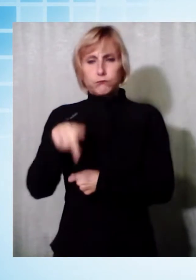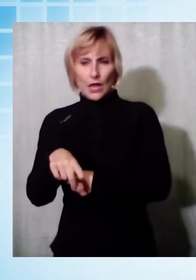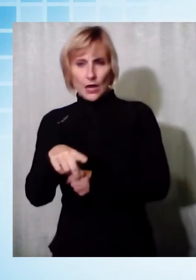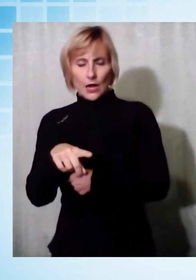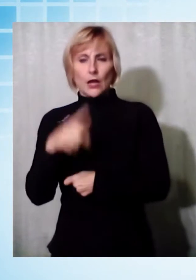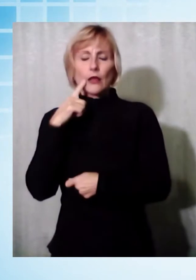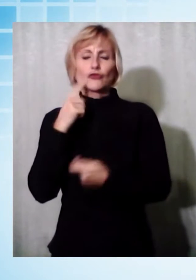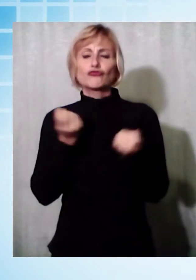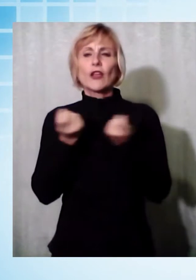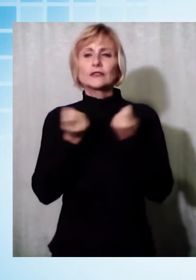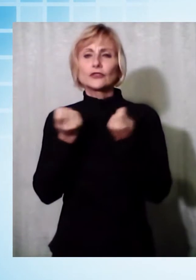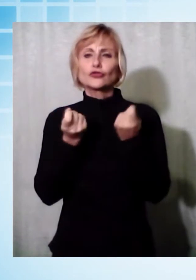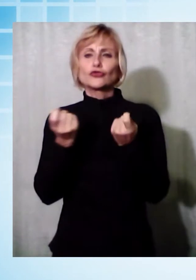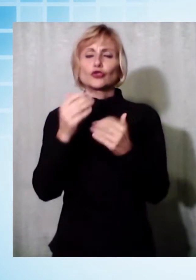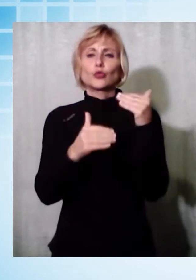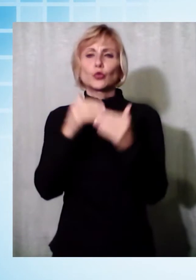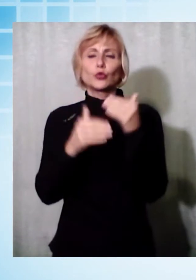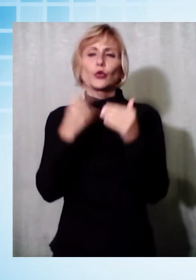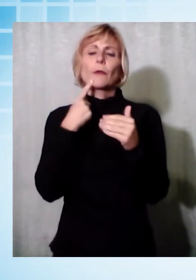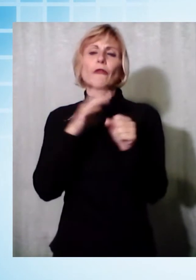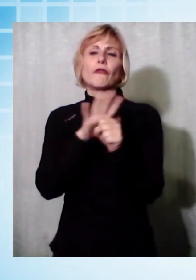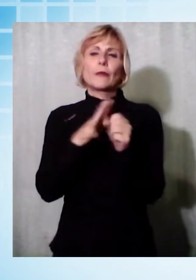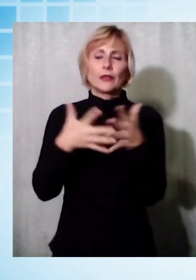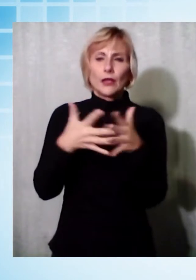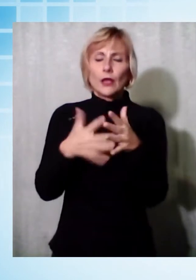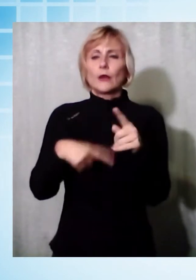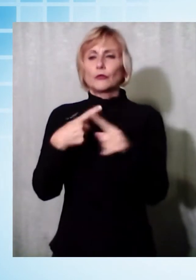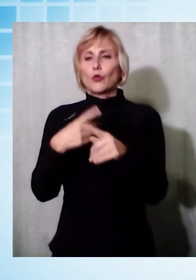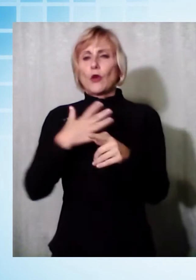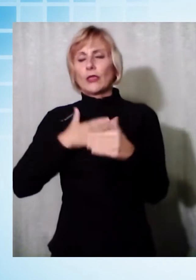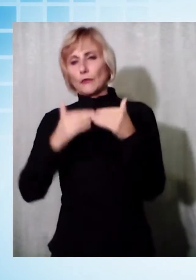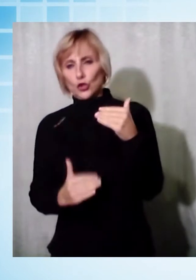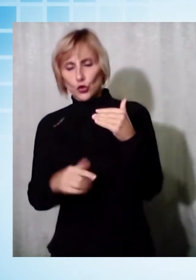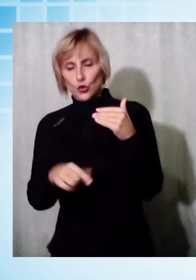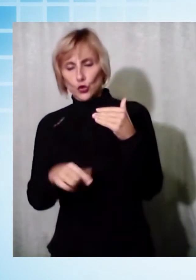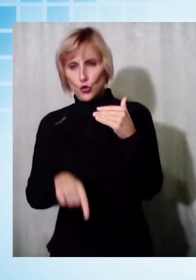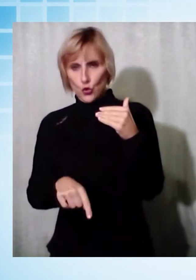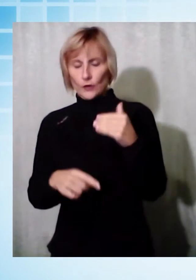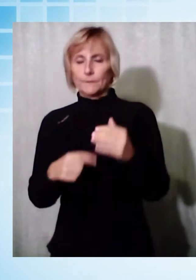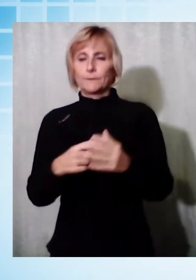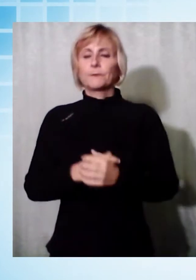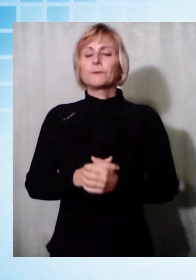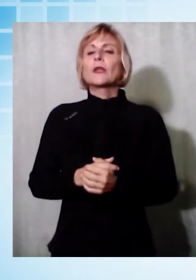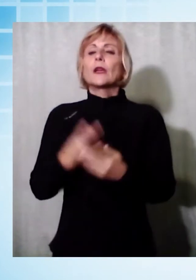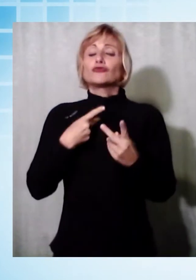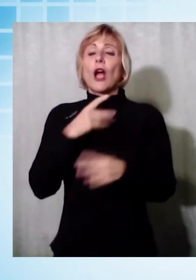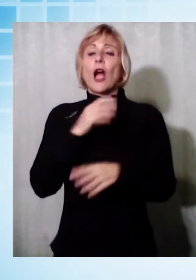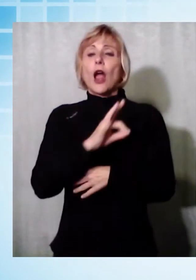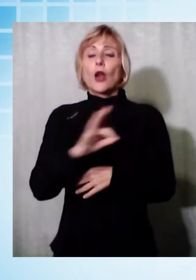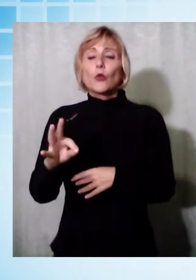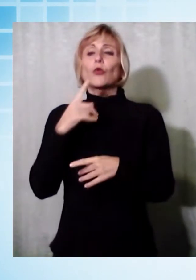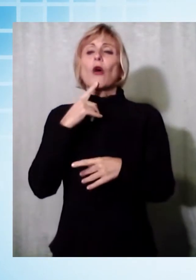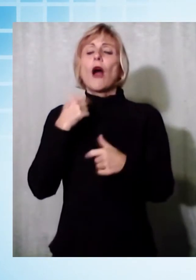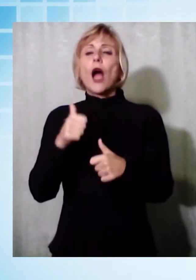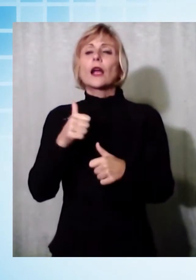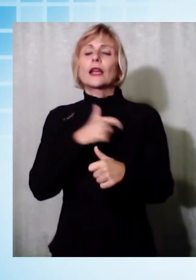famiglie disagiate e minori. 8 arresti per corruzione e traffico di influenze, fra questi ai domiciliari il sindaco di Villa Franca e Lunigiana